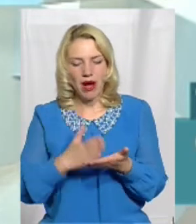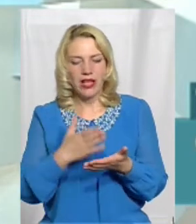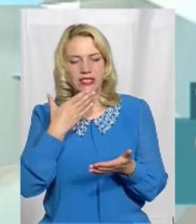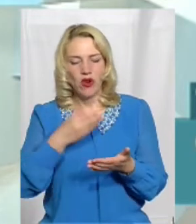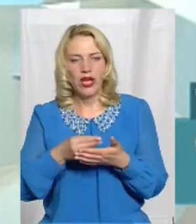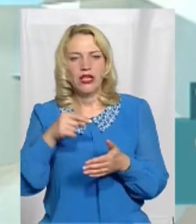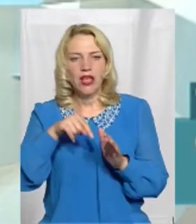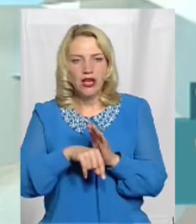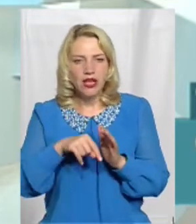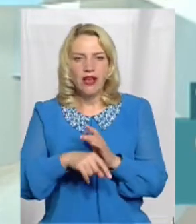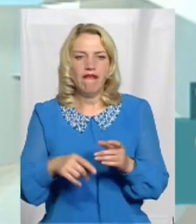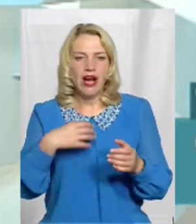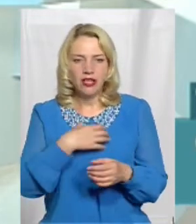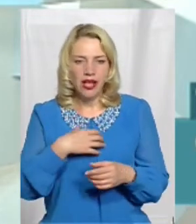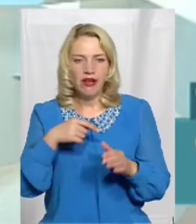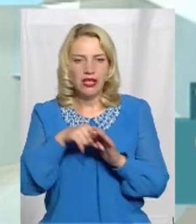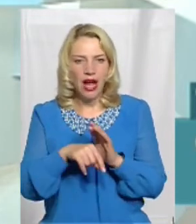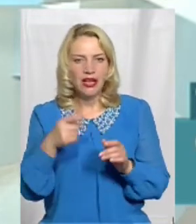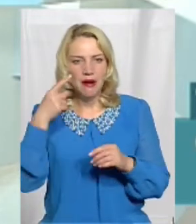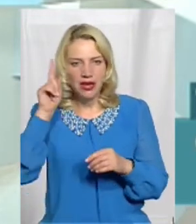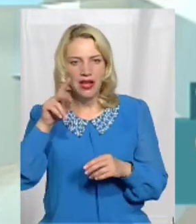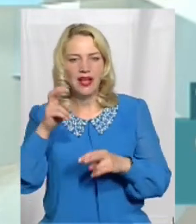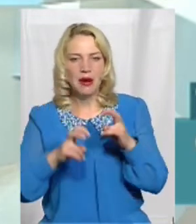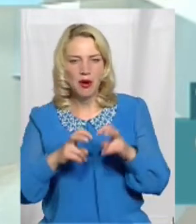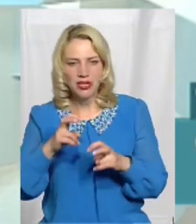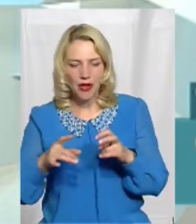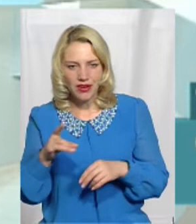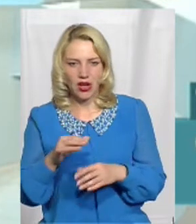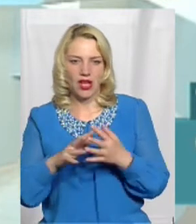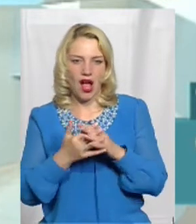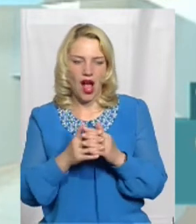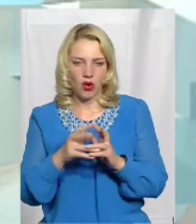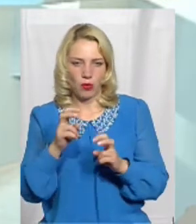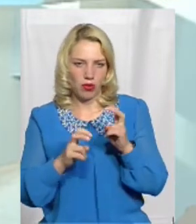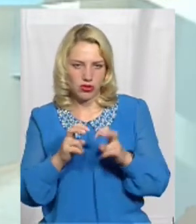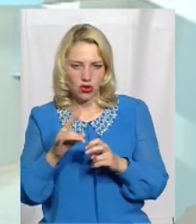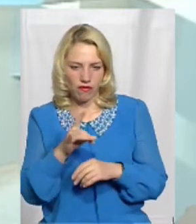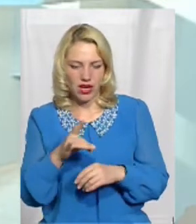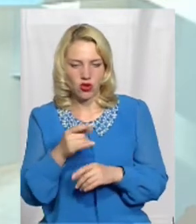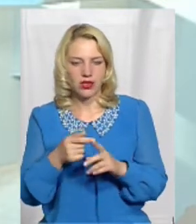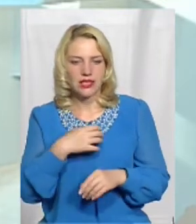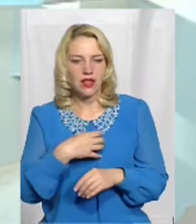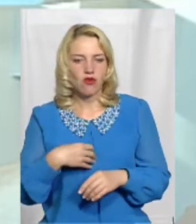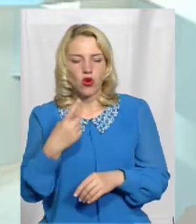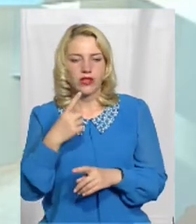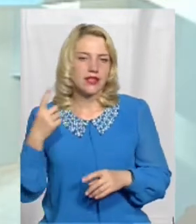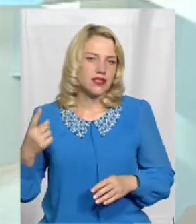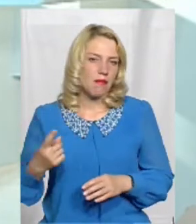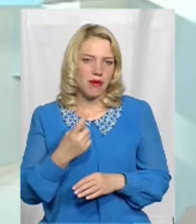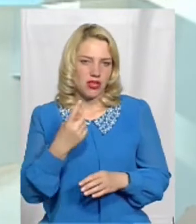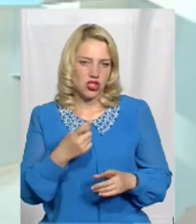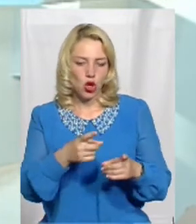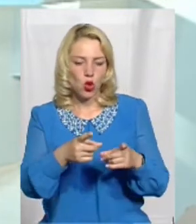значення, важливе значення Ми знаємо, що це і промисловий район, і агропромисловий район І Славуцька одна із перших